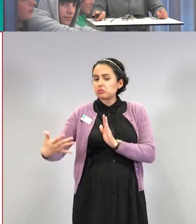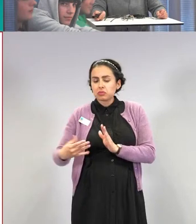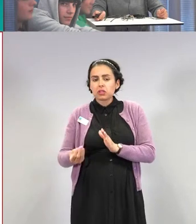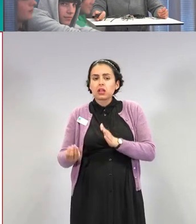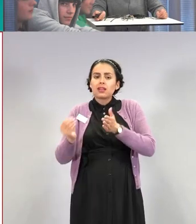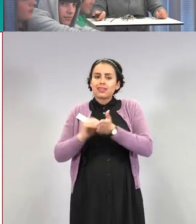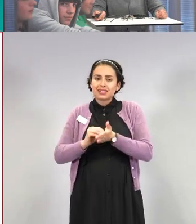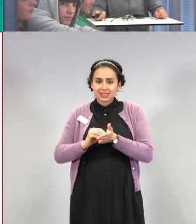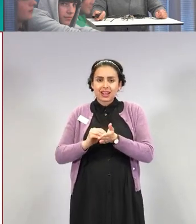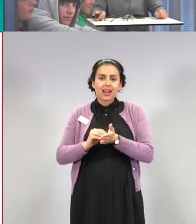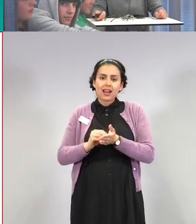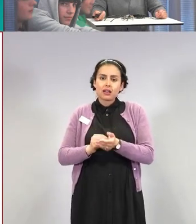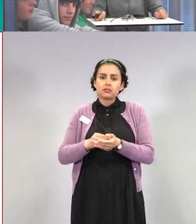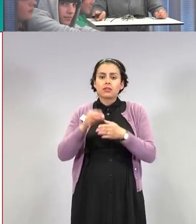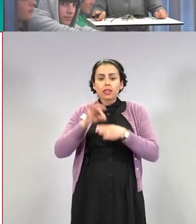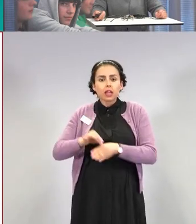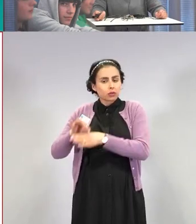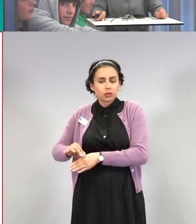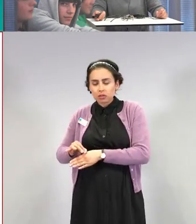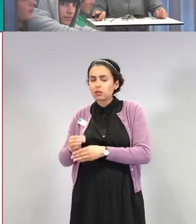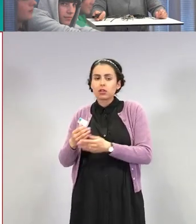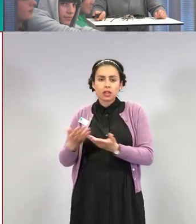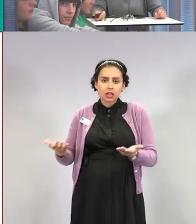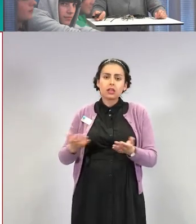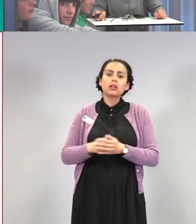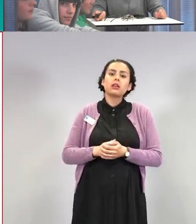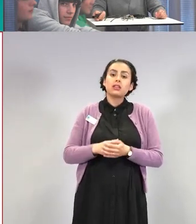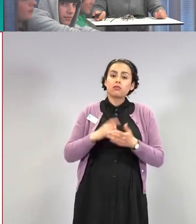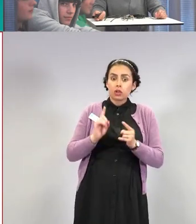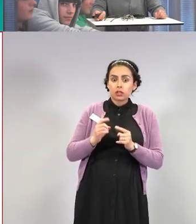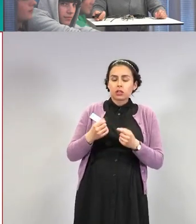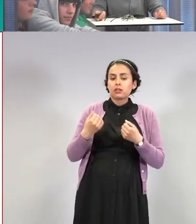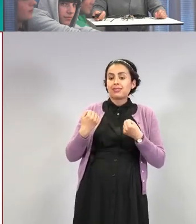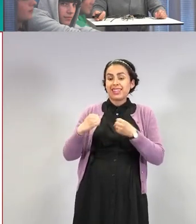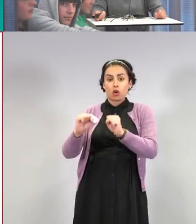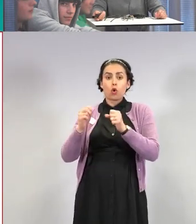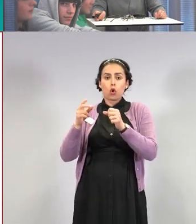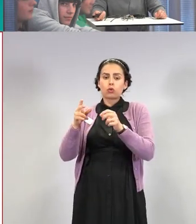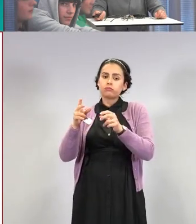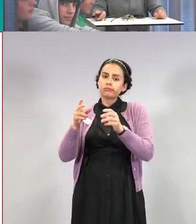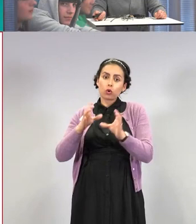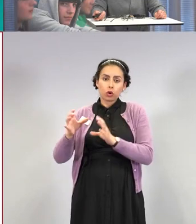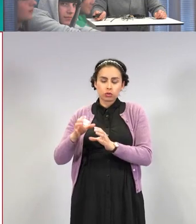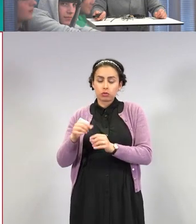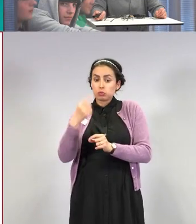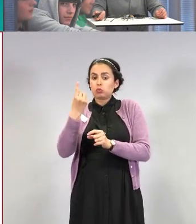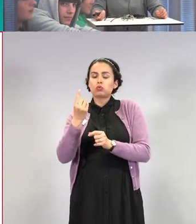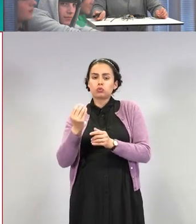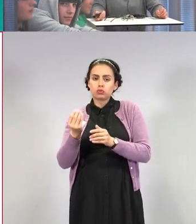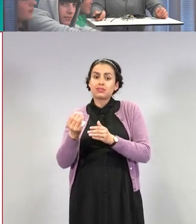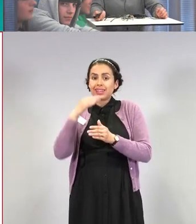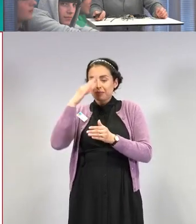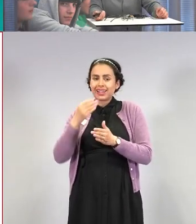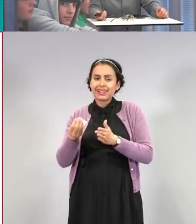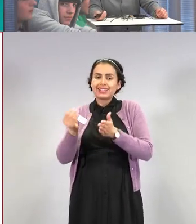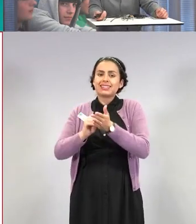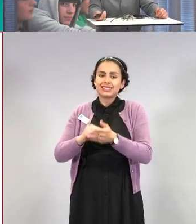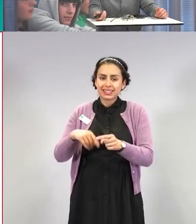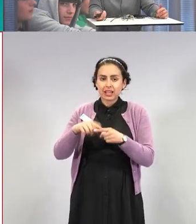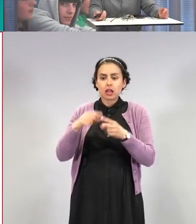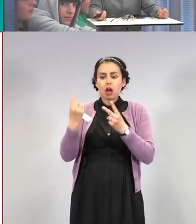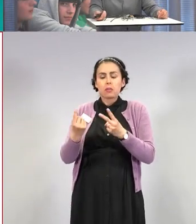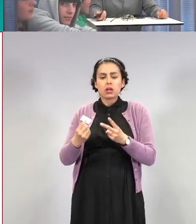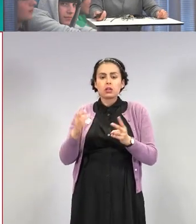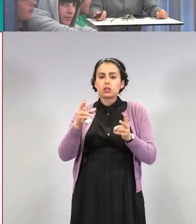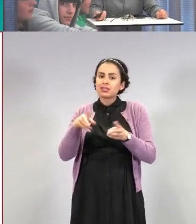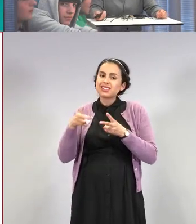tautitaakkaa. Tehohoitoja, siinä on ihan maksimissaan yksi. Tulee lisää erikois-sairaanhoitoja. Se on taitsellaan kahdeksan, yhdeksän